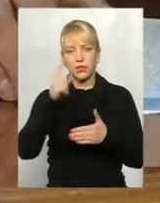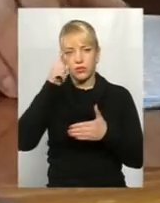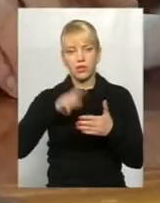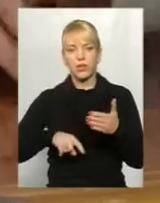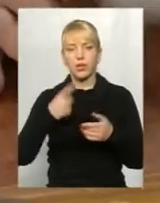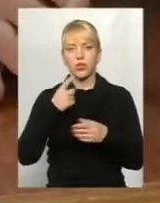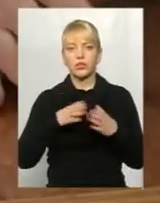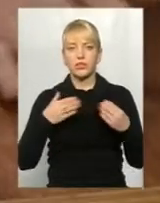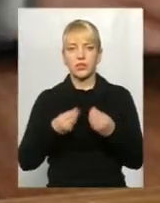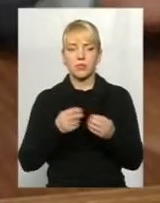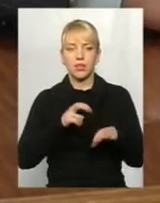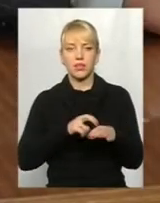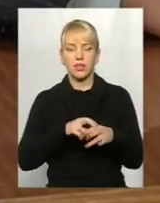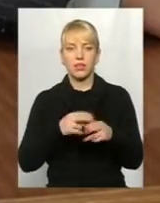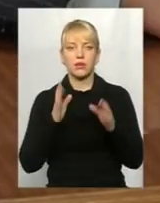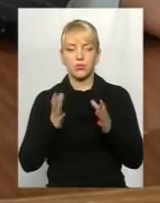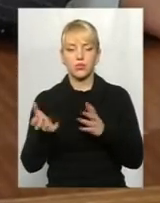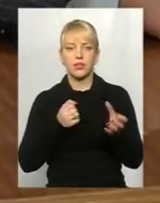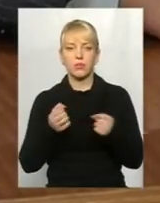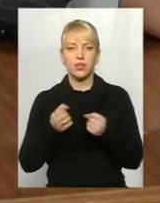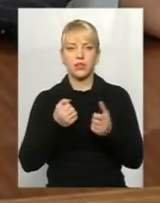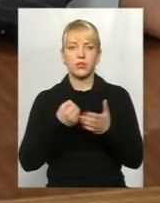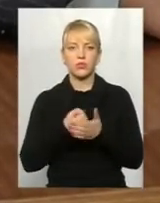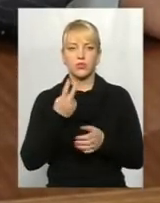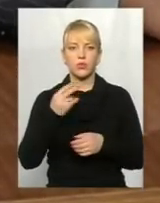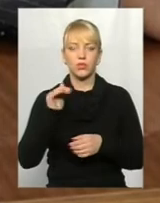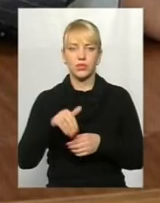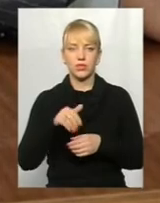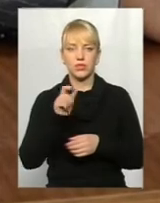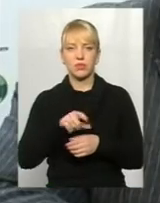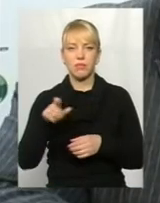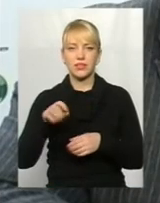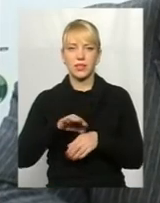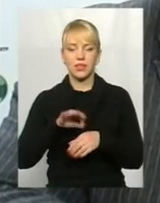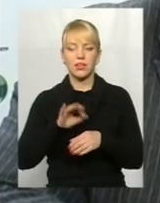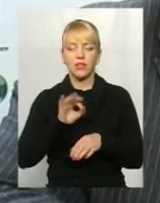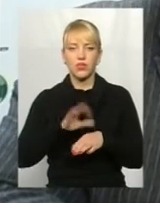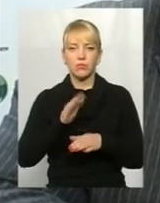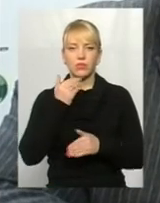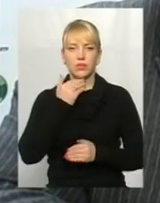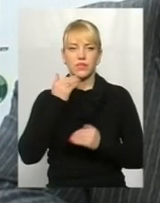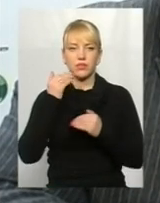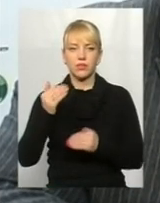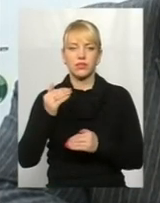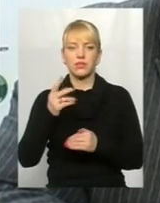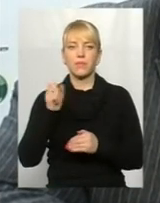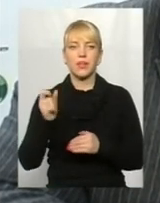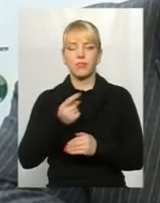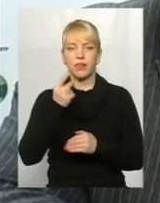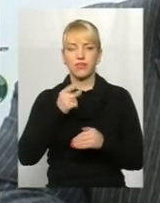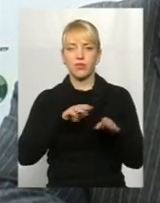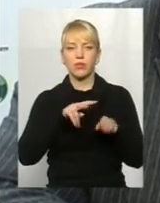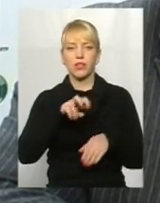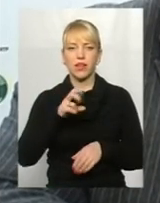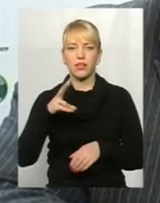Один сімейний лікар буде набирати до двох тисяч пацієнтів. Хворий буде звертатися на первену ланку і